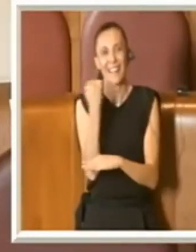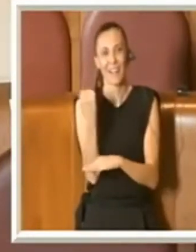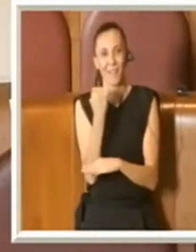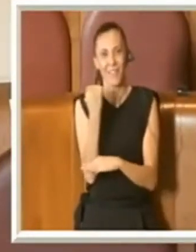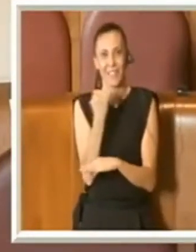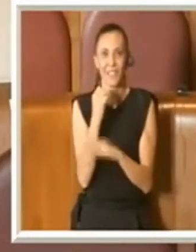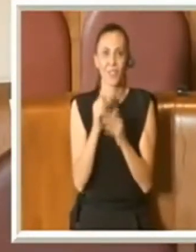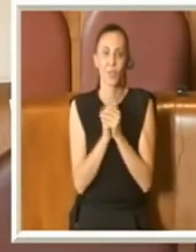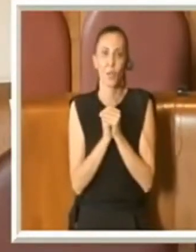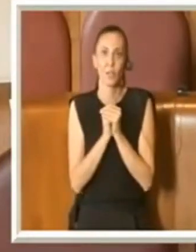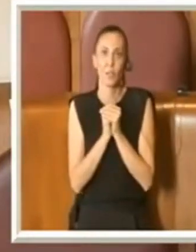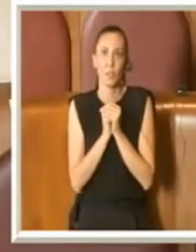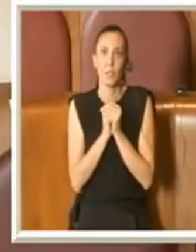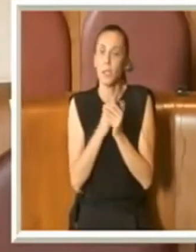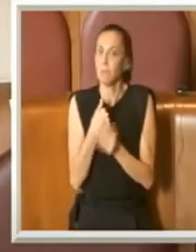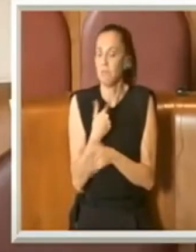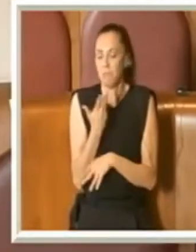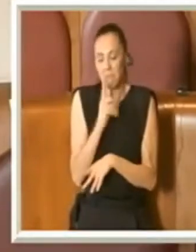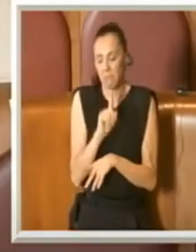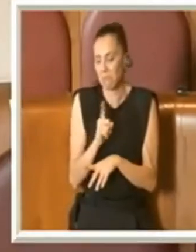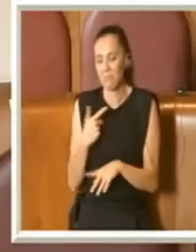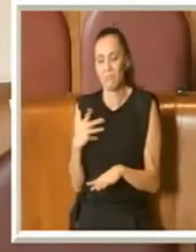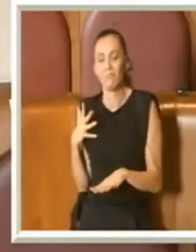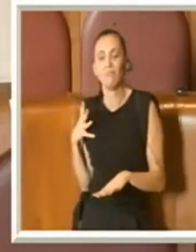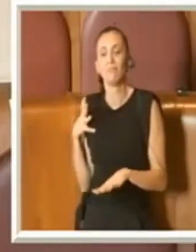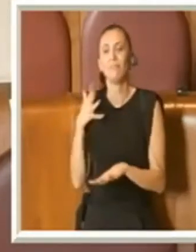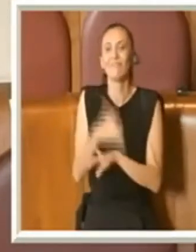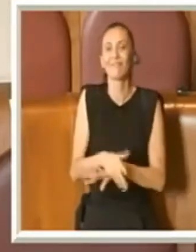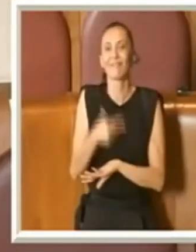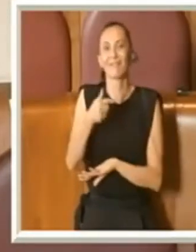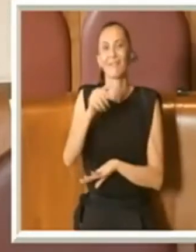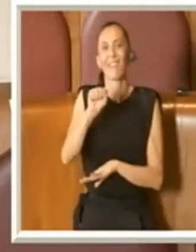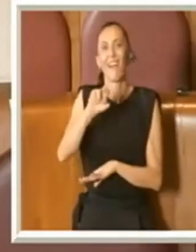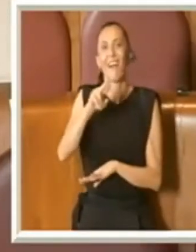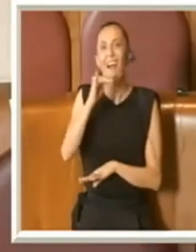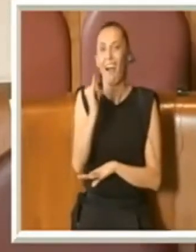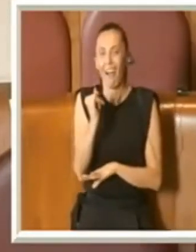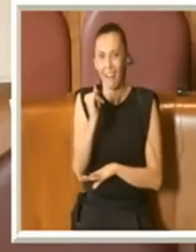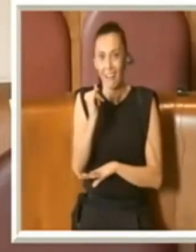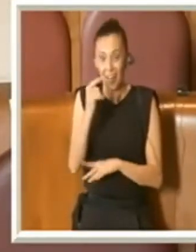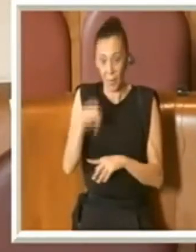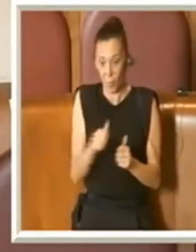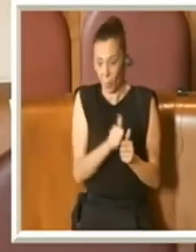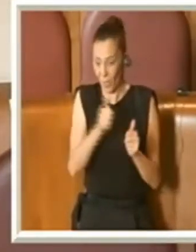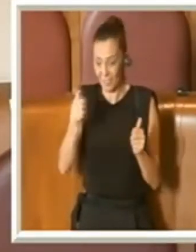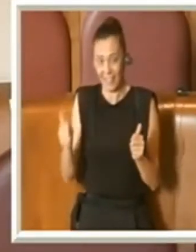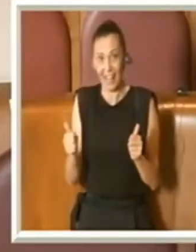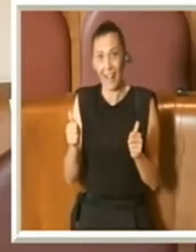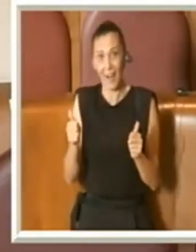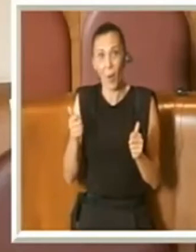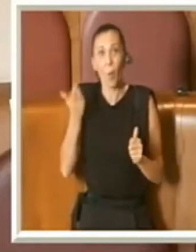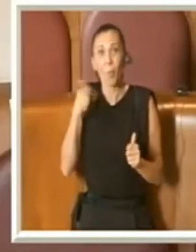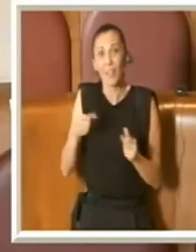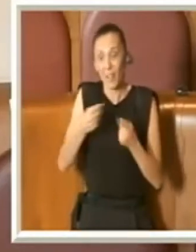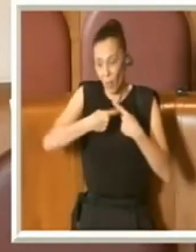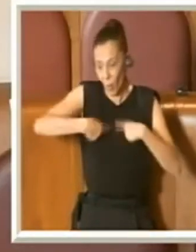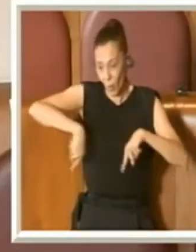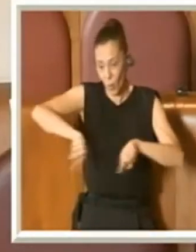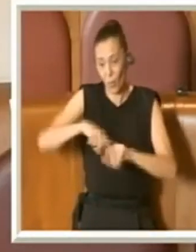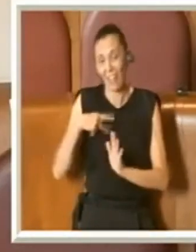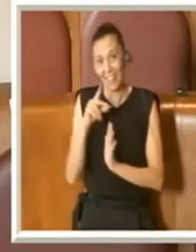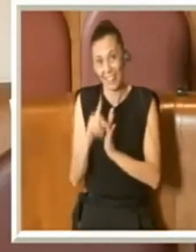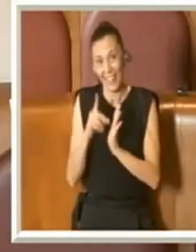entro nelle questioni dell'Atari di quest'anno perché noi adesso voteremo, nella prossima